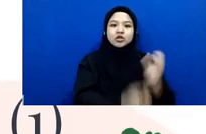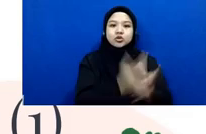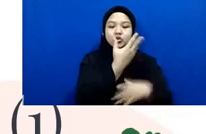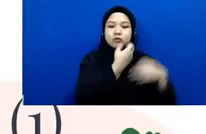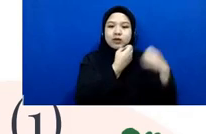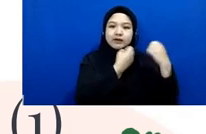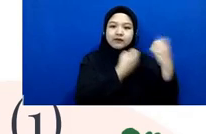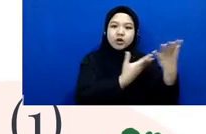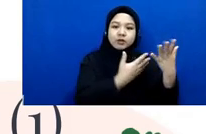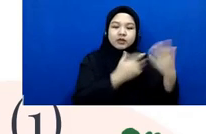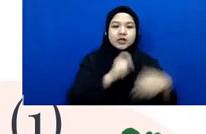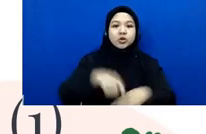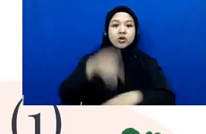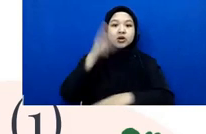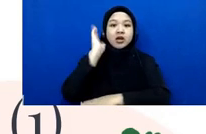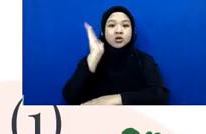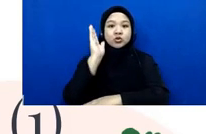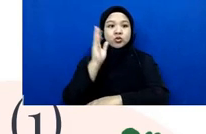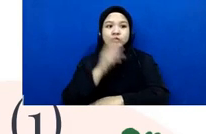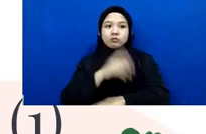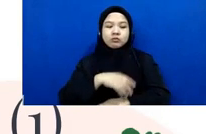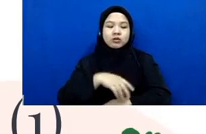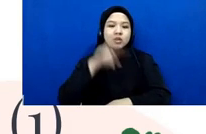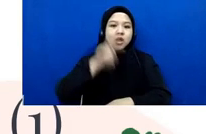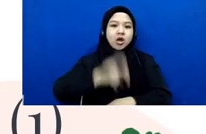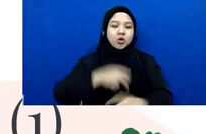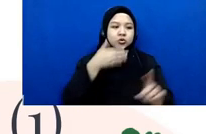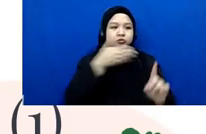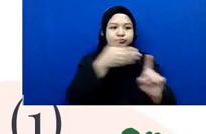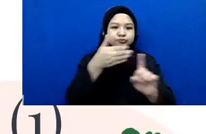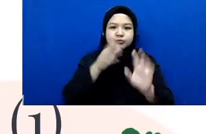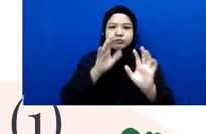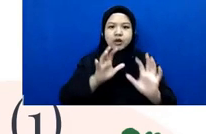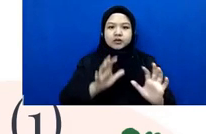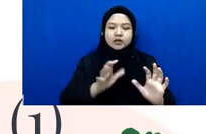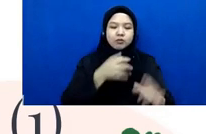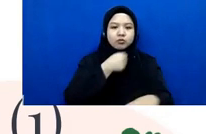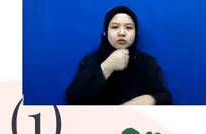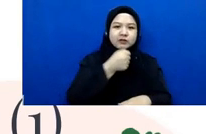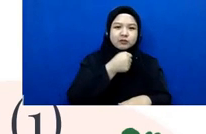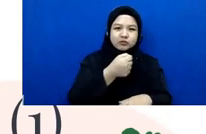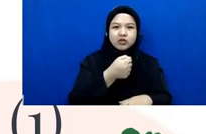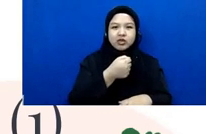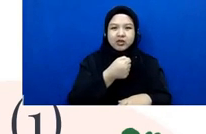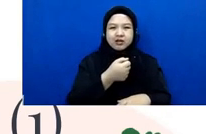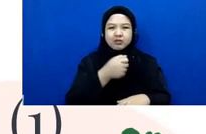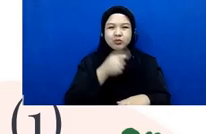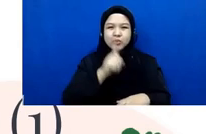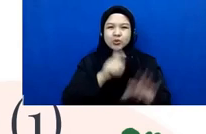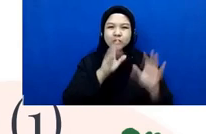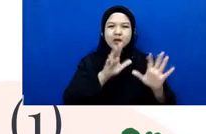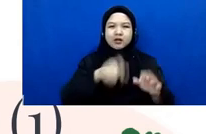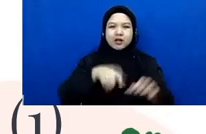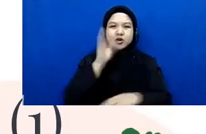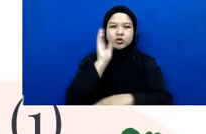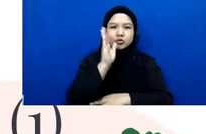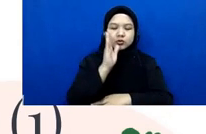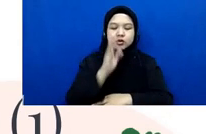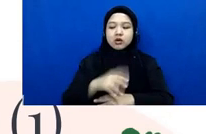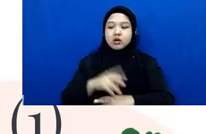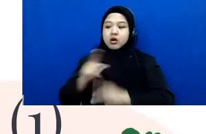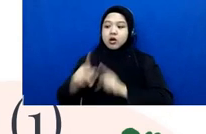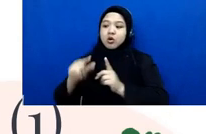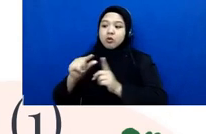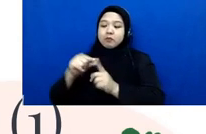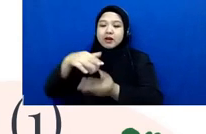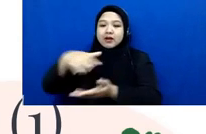narasumber yang harus dikejar itu lebih banyak gitu kan ya kalau membuat karya jurnalisik nah sementara kalau perkara perdata dan